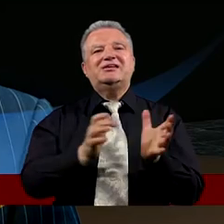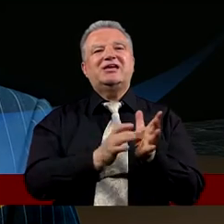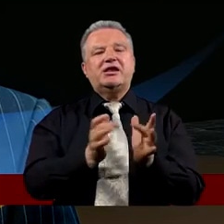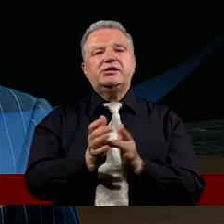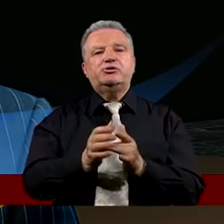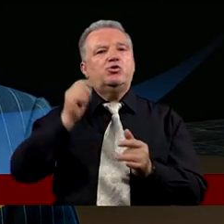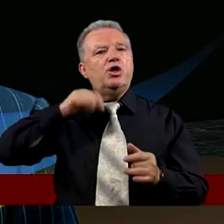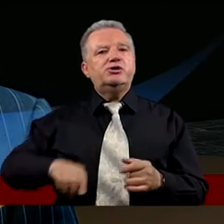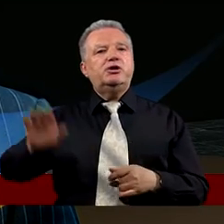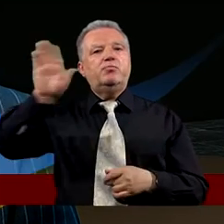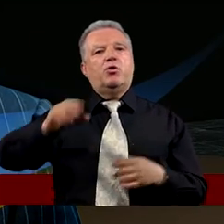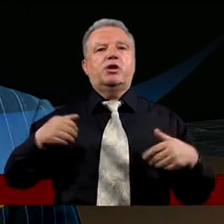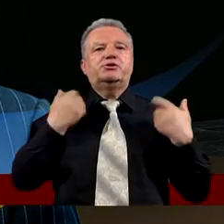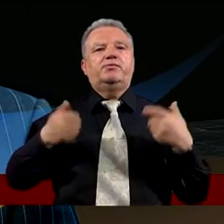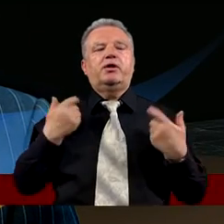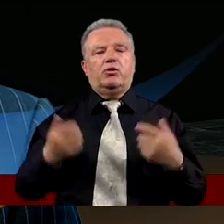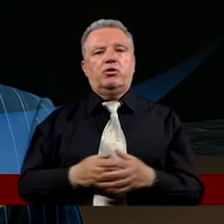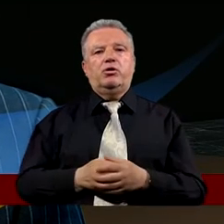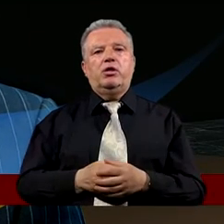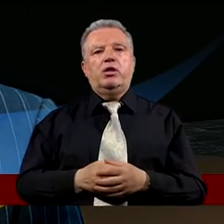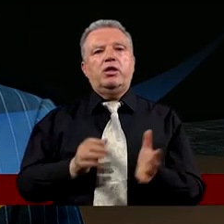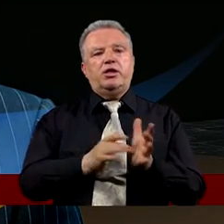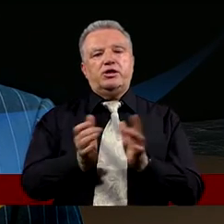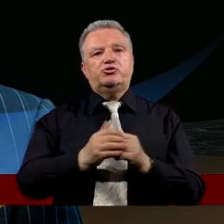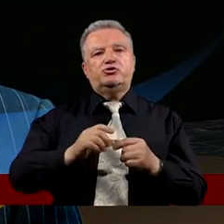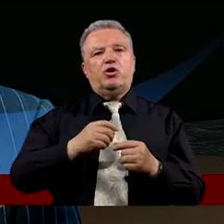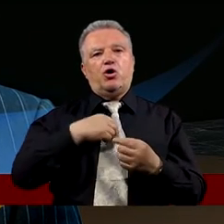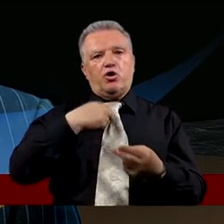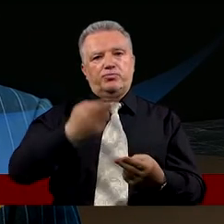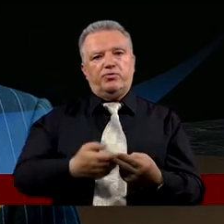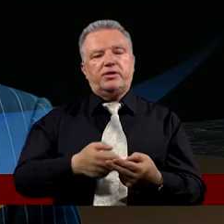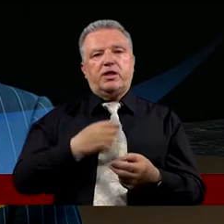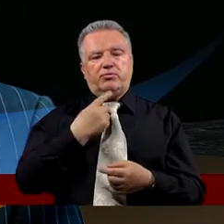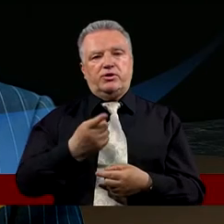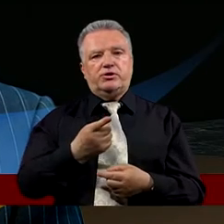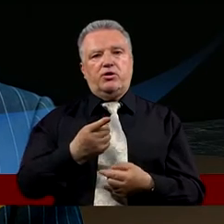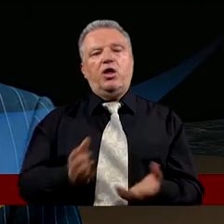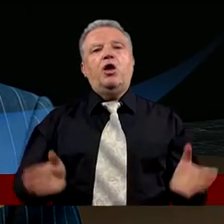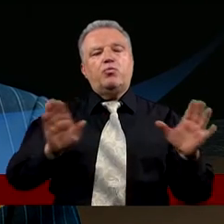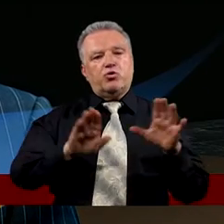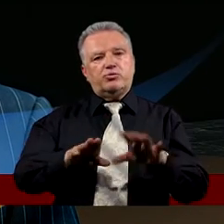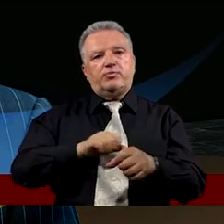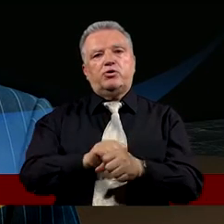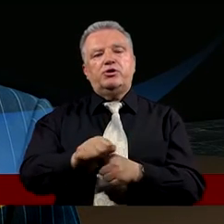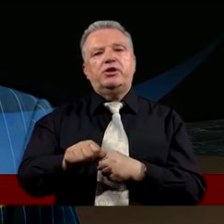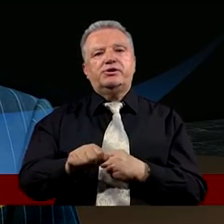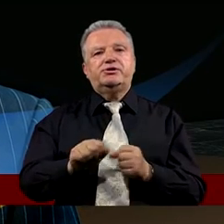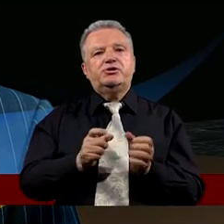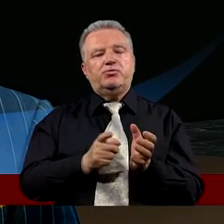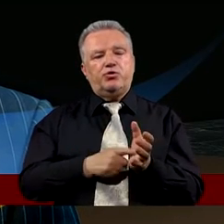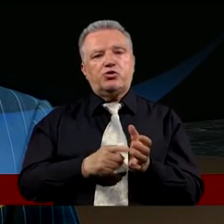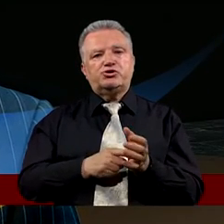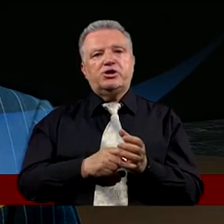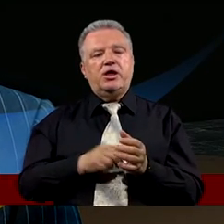jest Chrystus, Syn Boga Żywego. A Jezus odpowiadając rzekł mu Błogosławiony jesteś Szymonie,